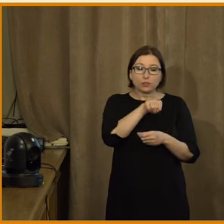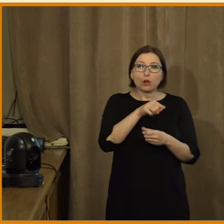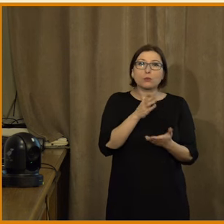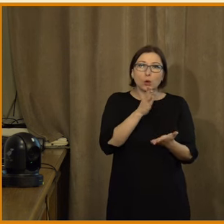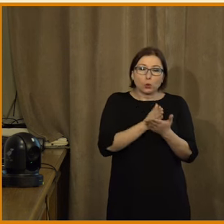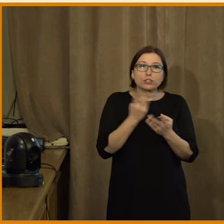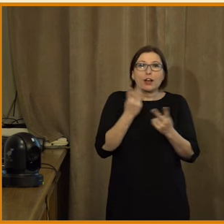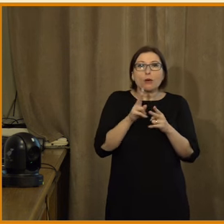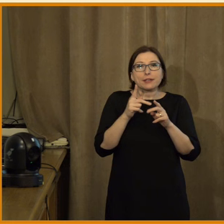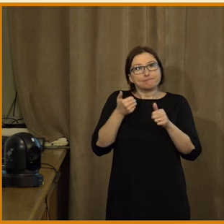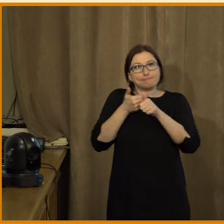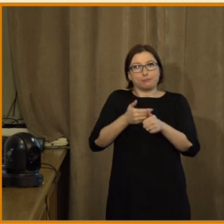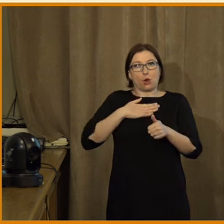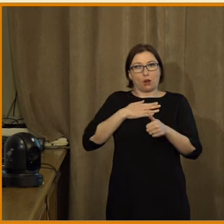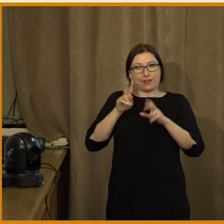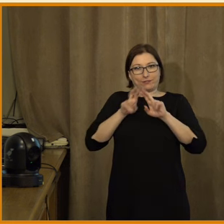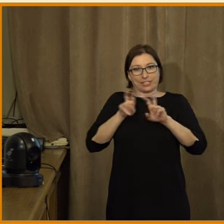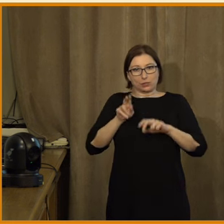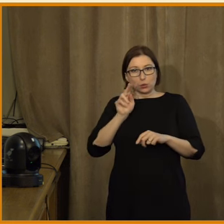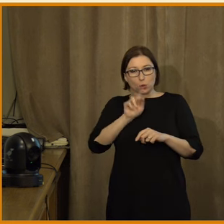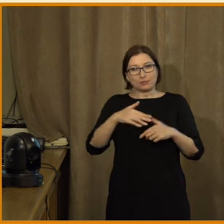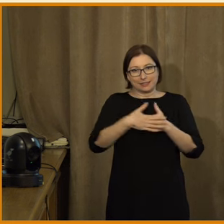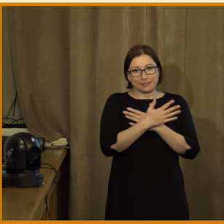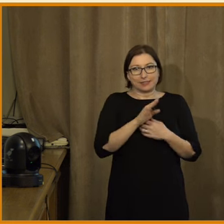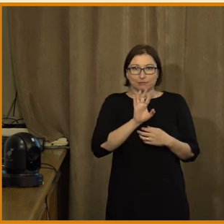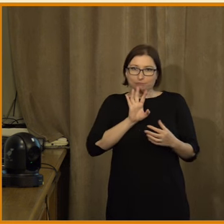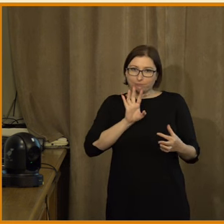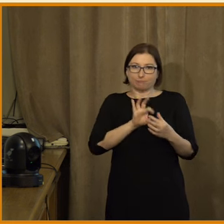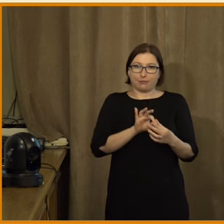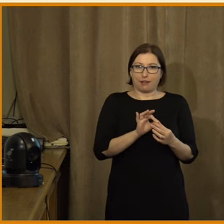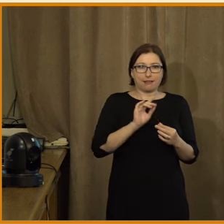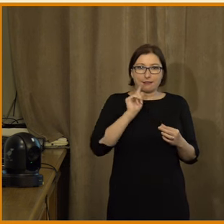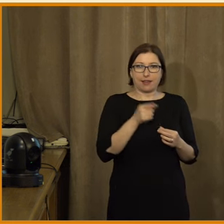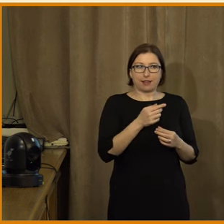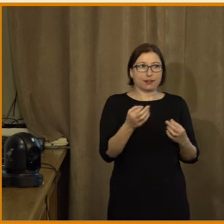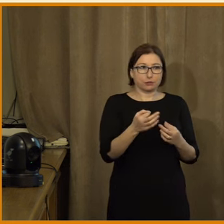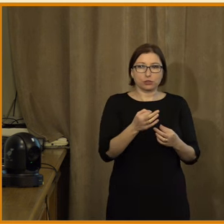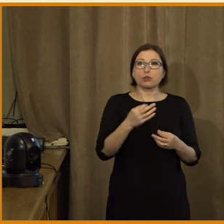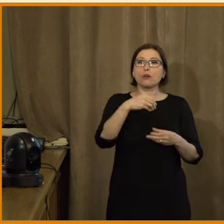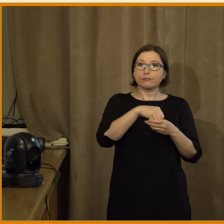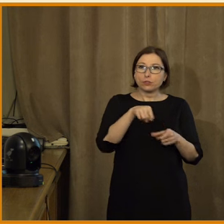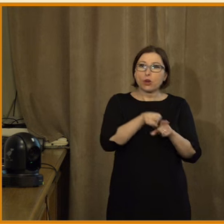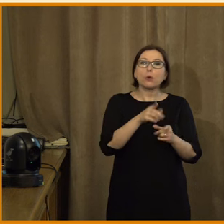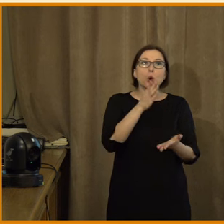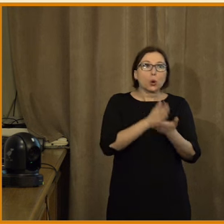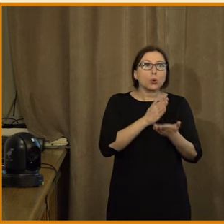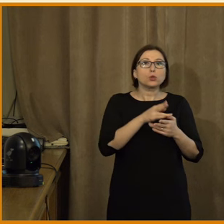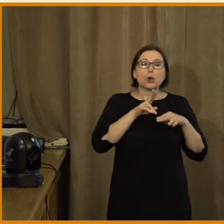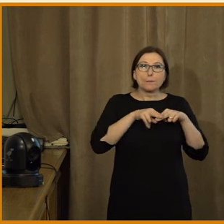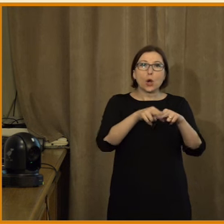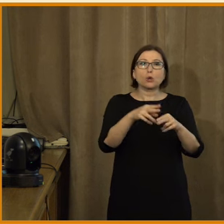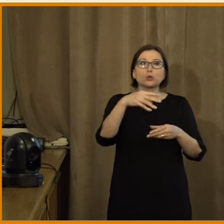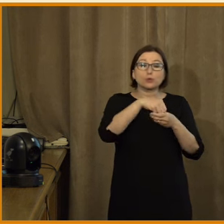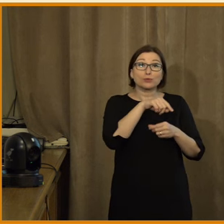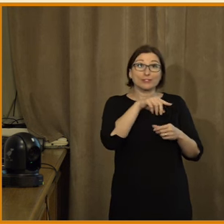antropologická, která osobně mně je nejbližší, tak to je způsob přistupování k